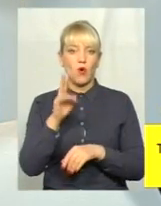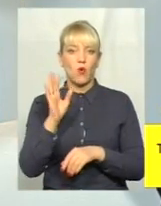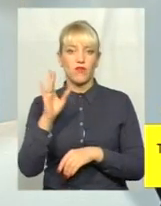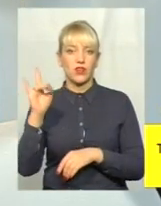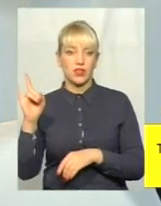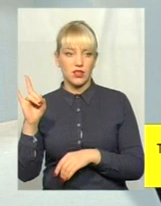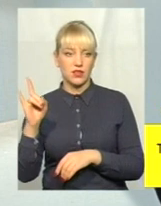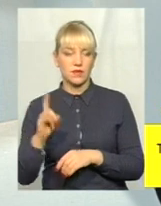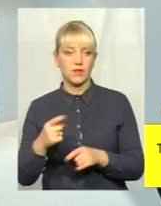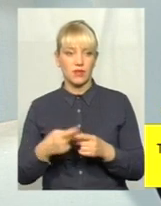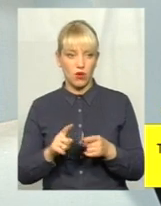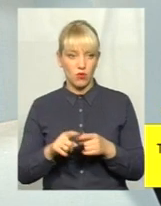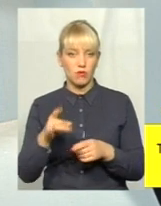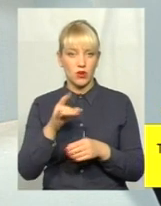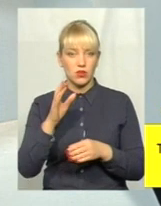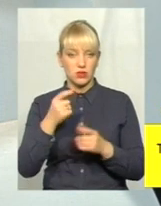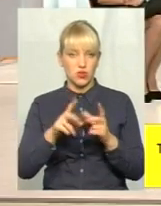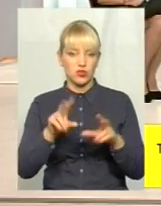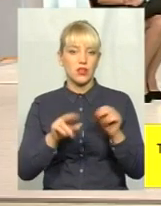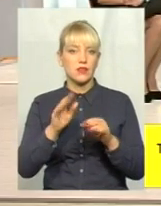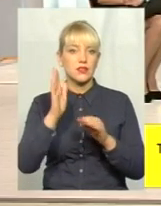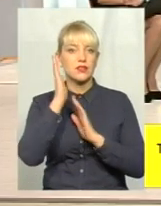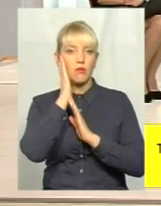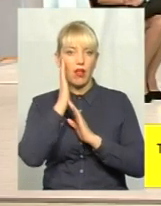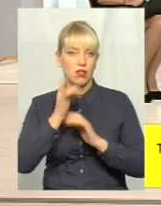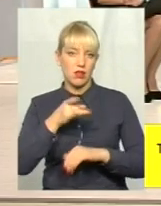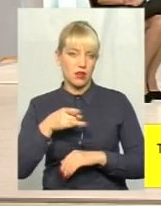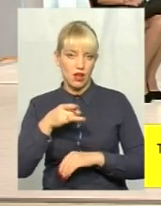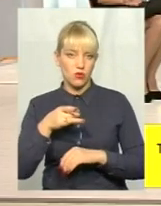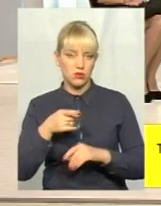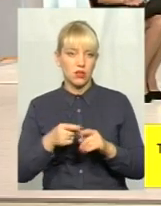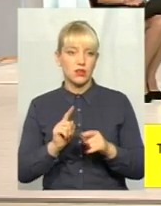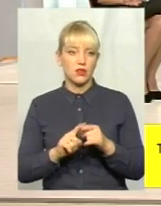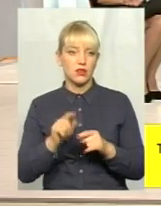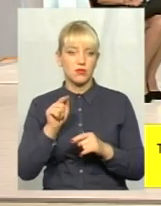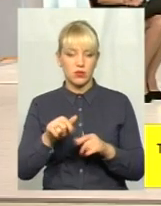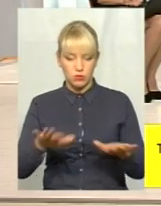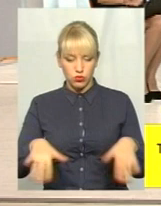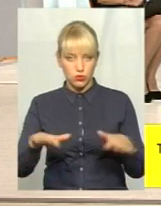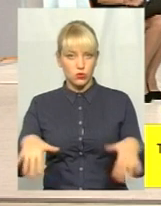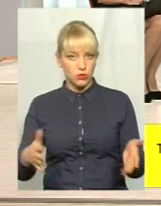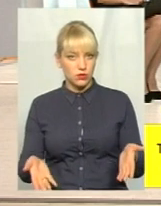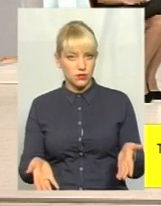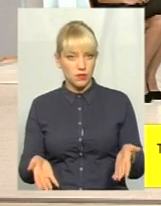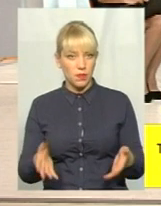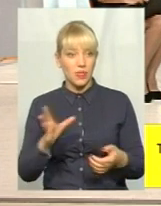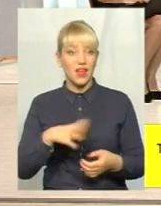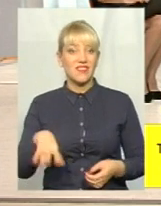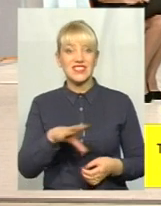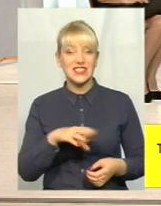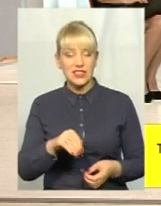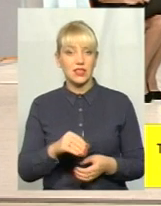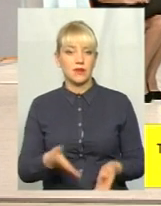мікрорайоні, в такому спальному районі, як Казерна, нас пустують. А всі